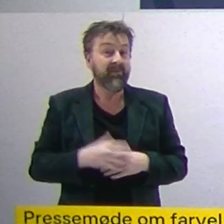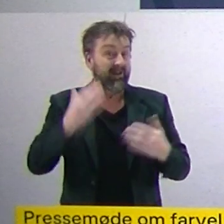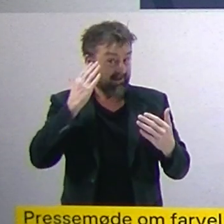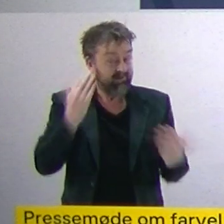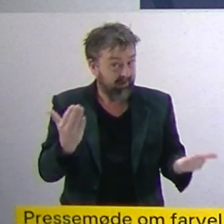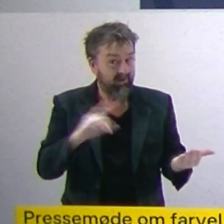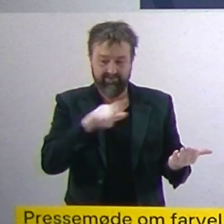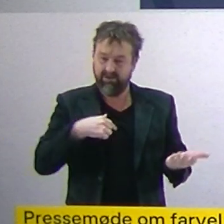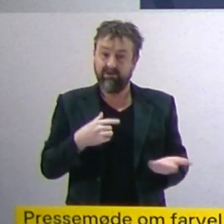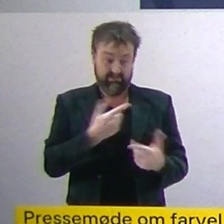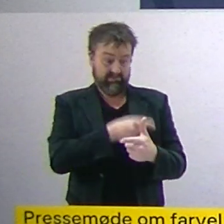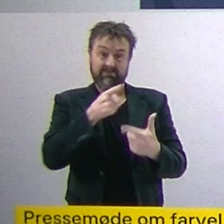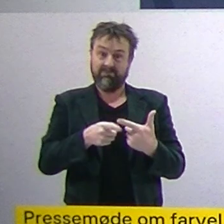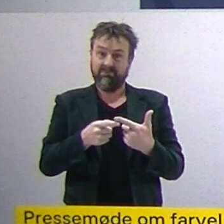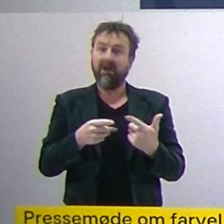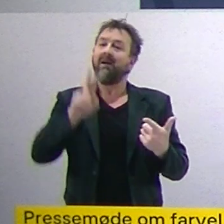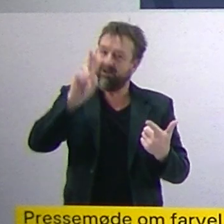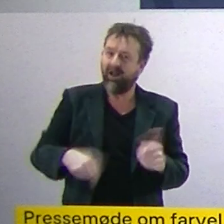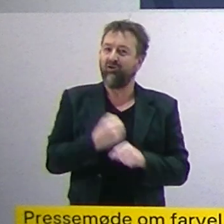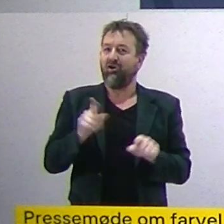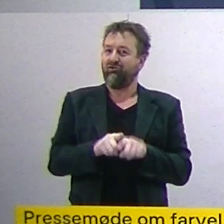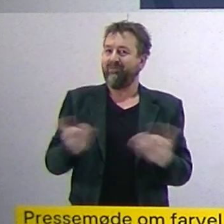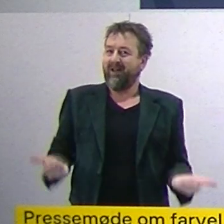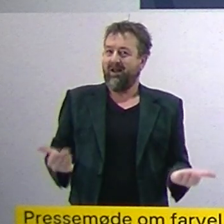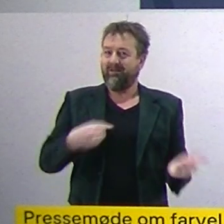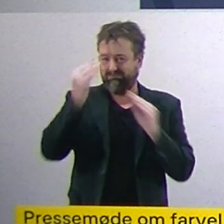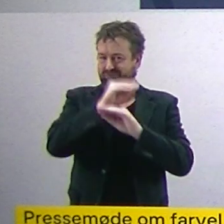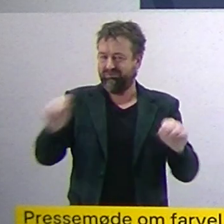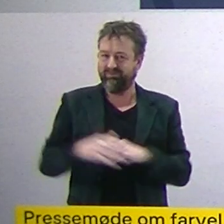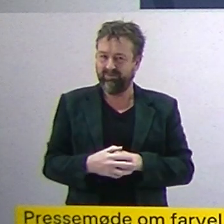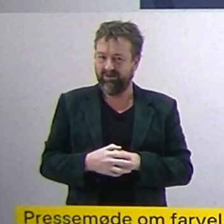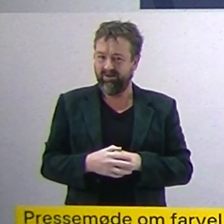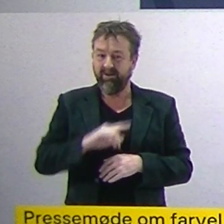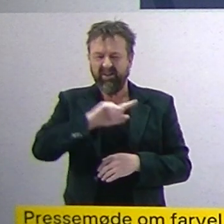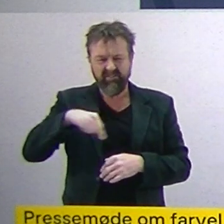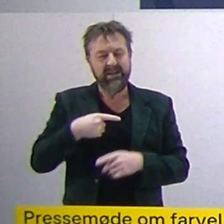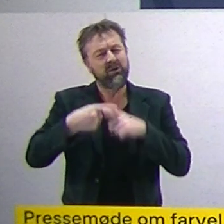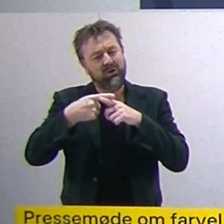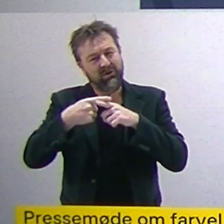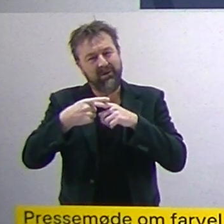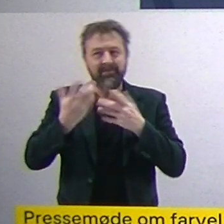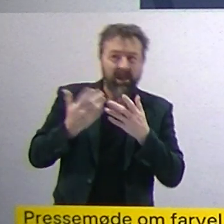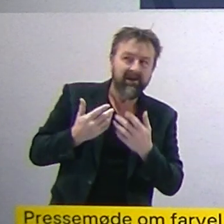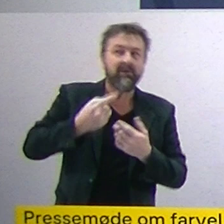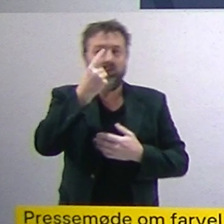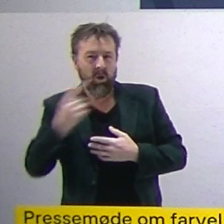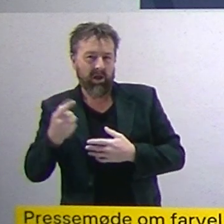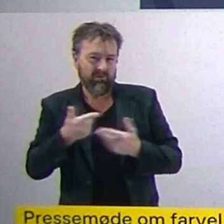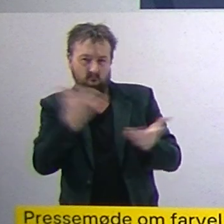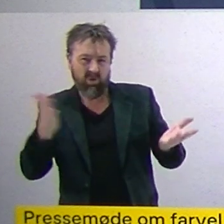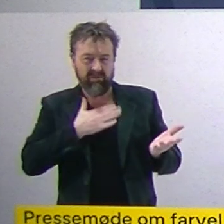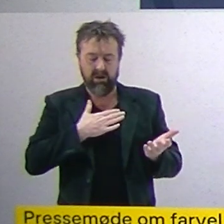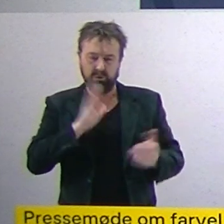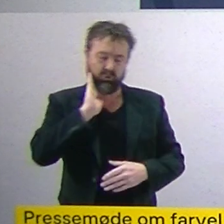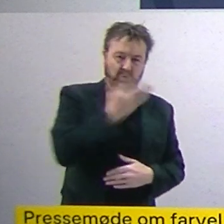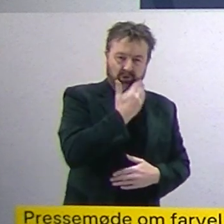Danmark, at vi kan gøre det. Og der er lidt en tendens til at gøre tingene sortligt. Altså, tog vi fejl? Er